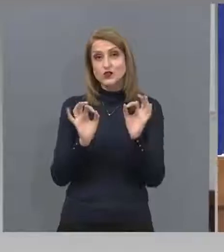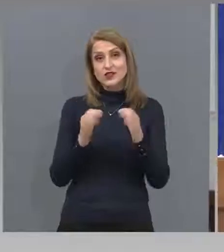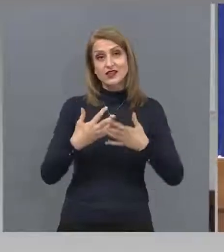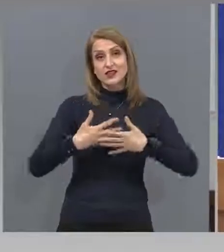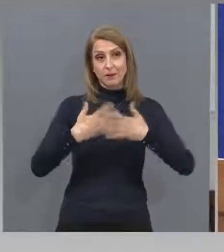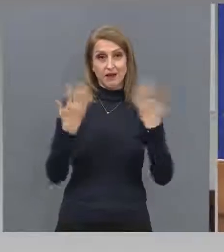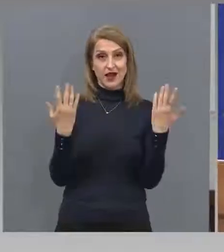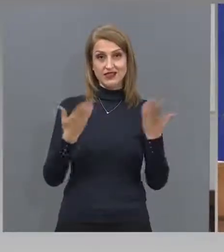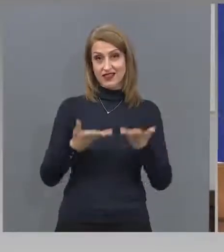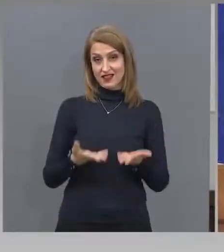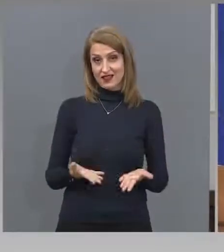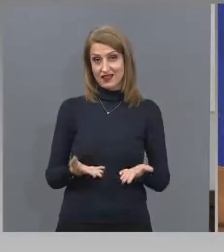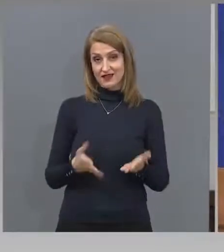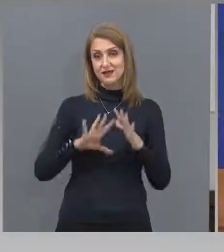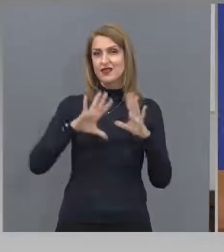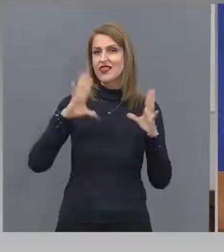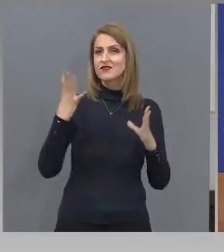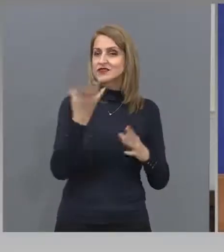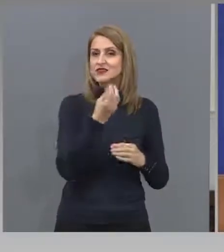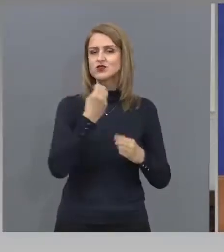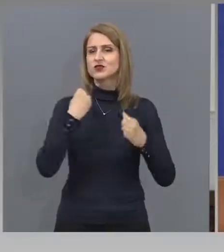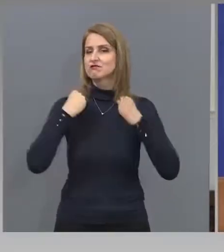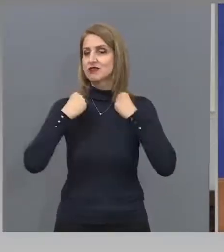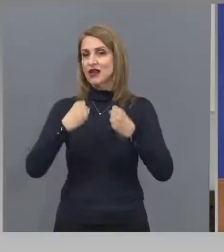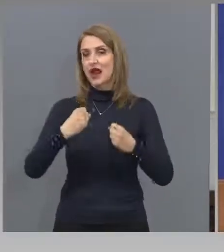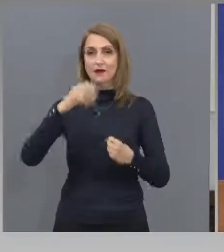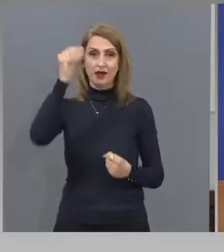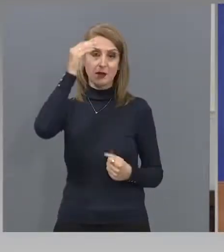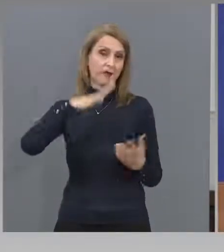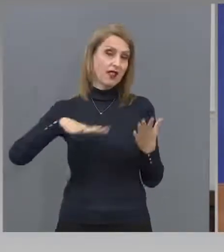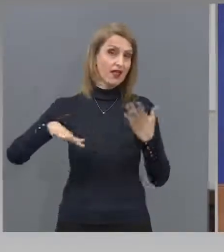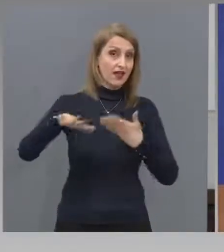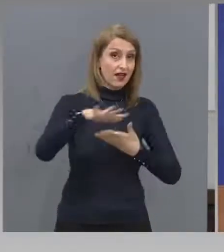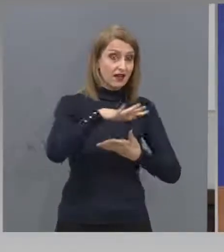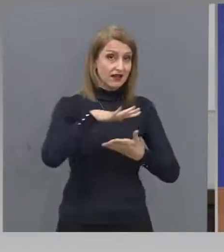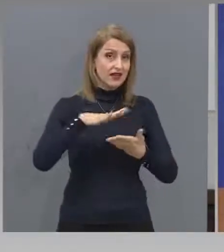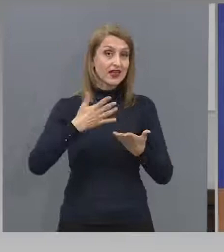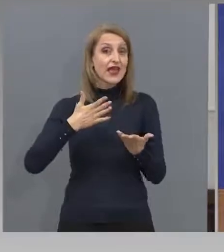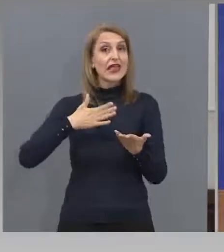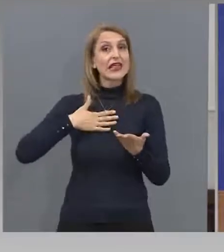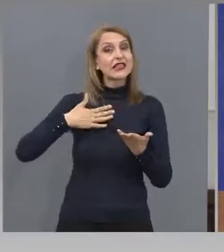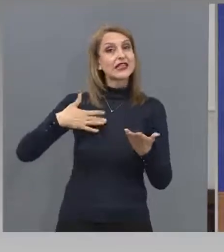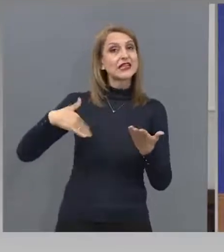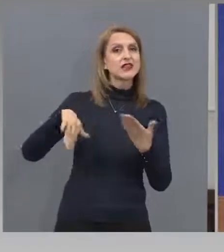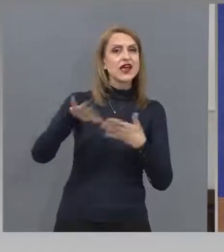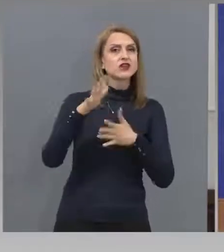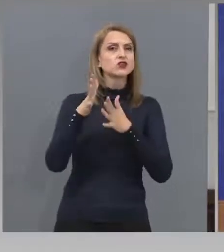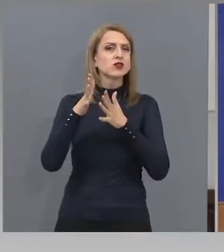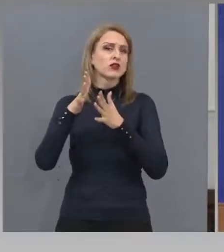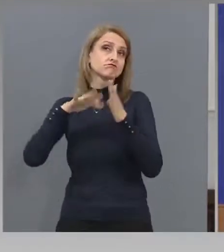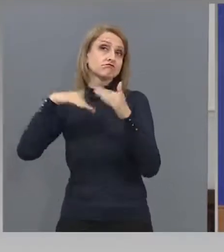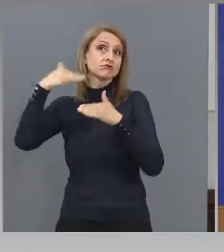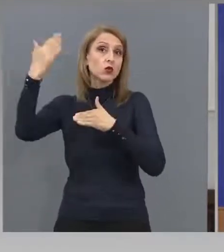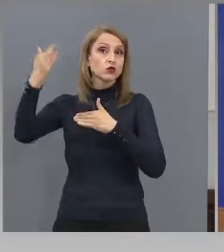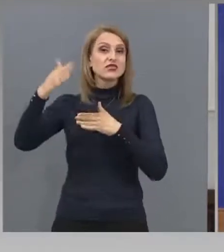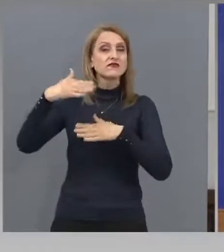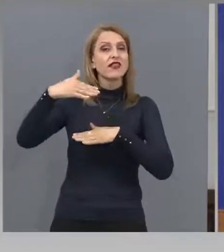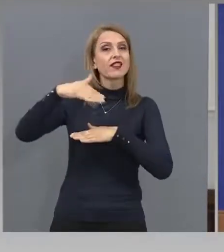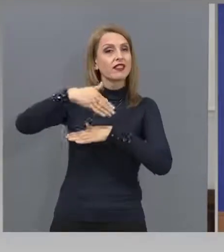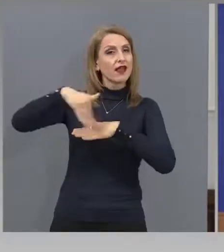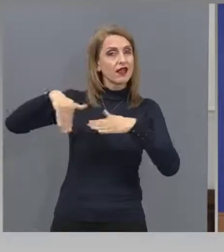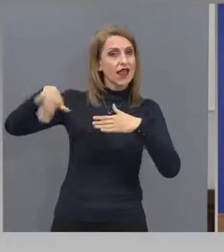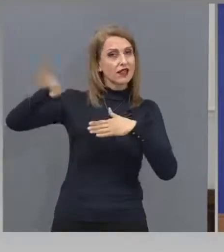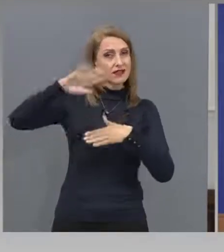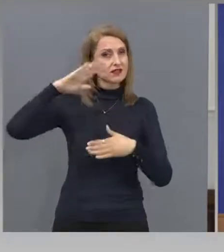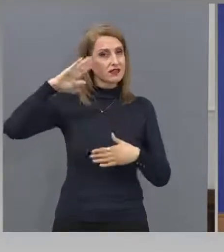На всички храбри българи, на нашите контингенти, които са зад граница в